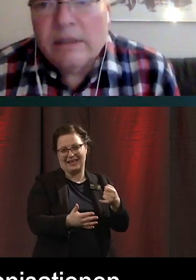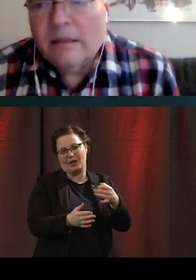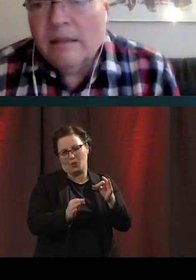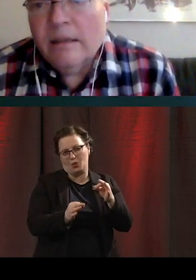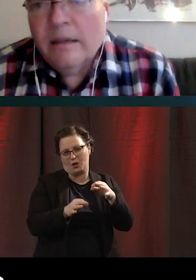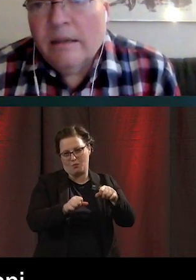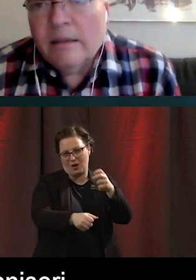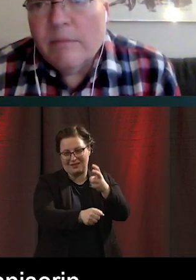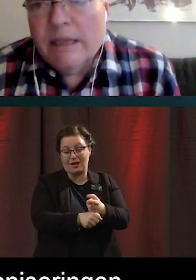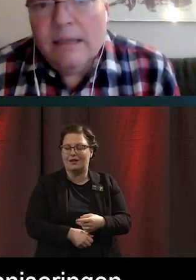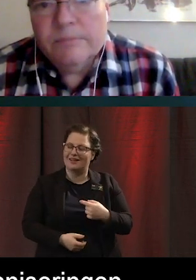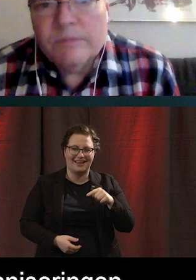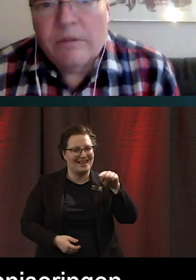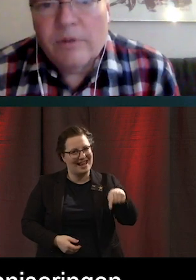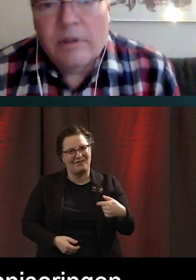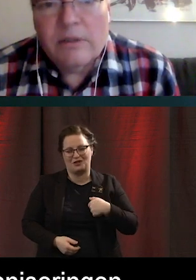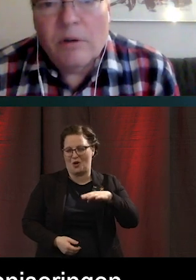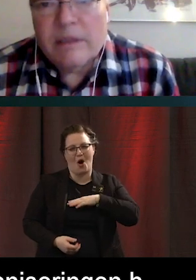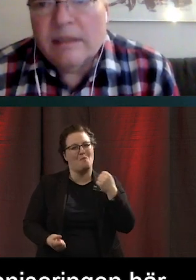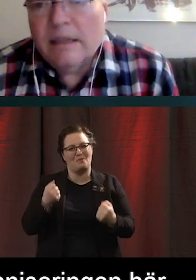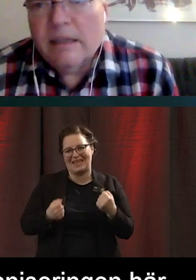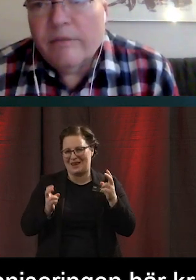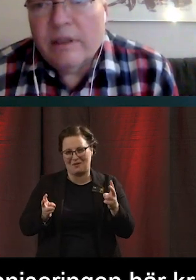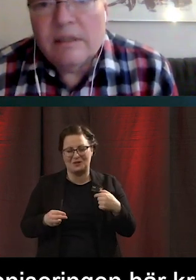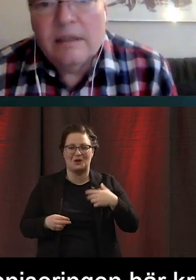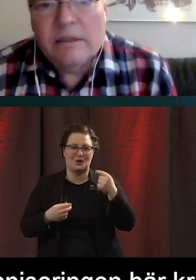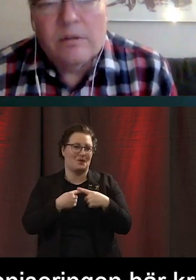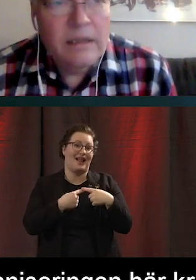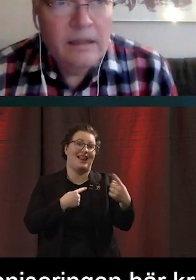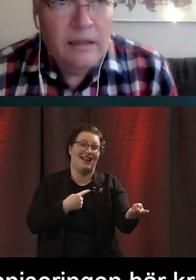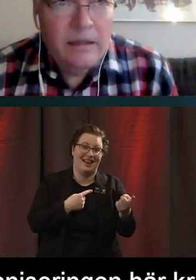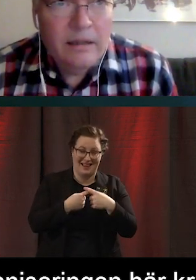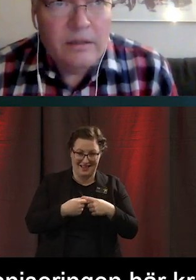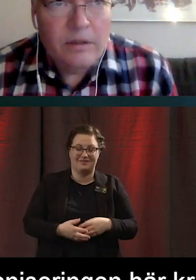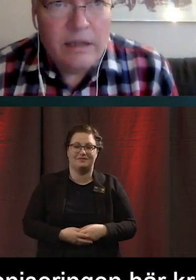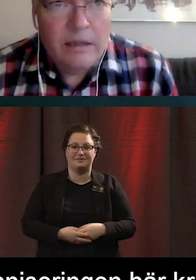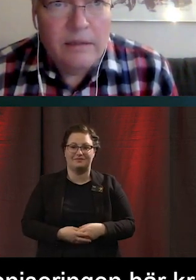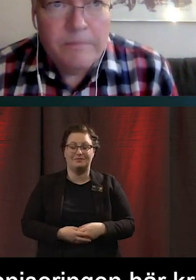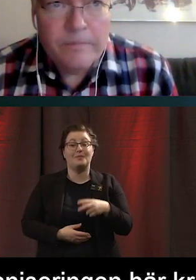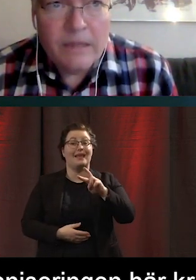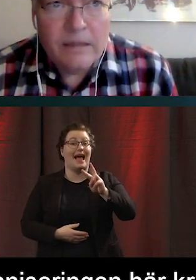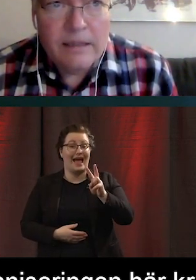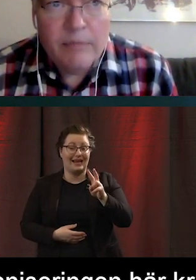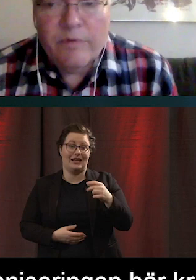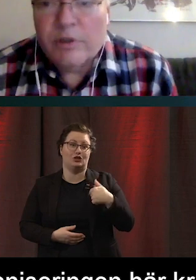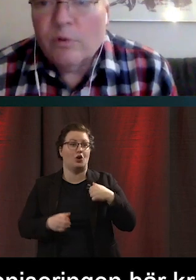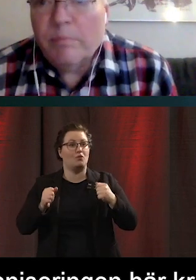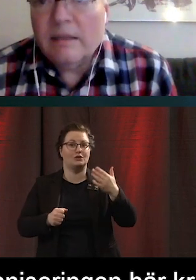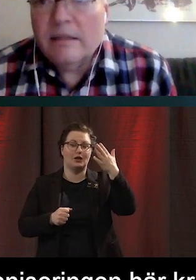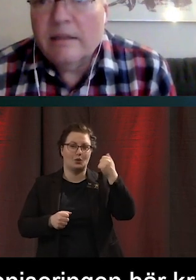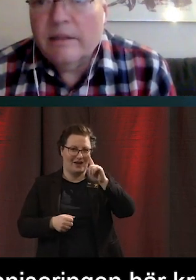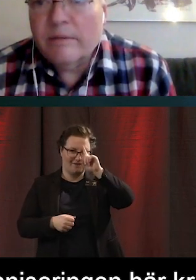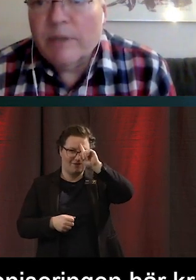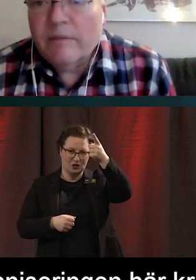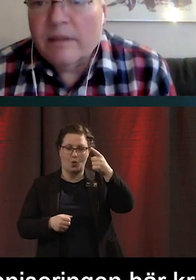tillgång till en bil. För att kunna ta mig till. Eller för att jag kan till exempel förstå